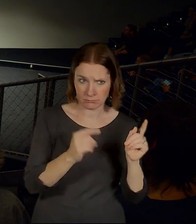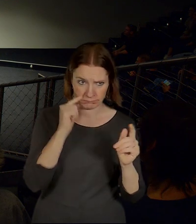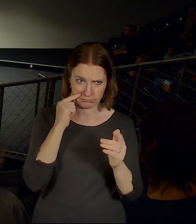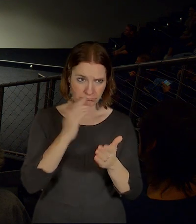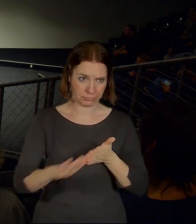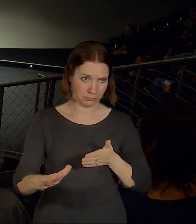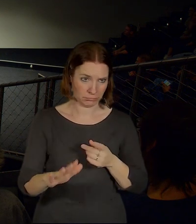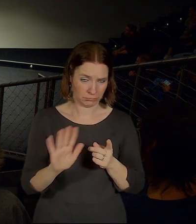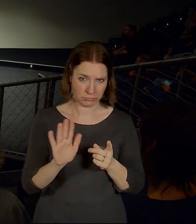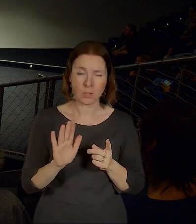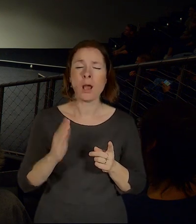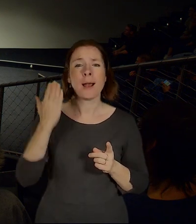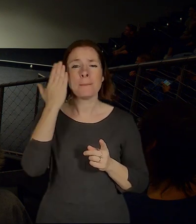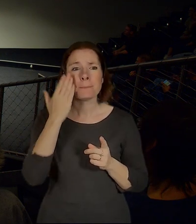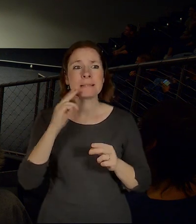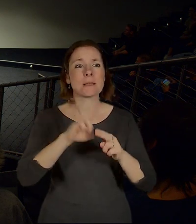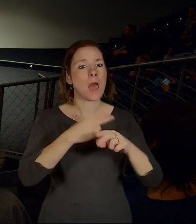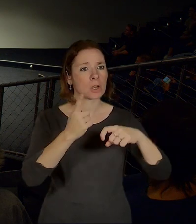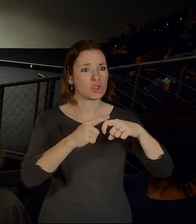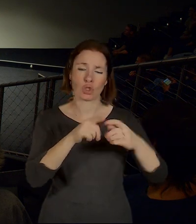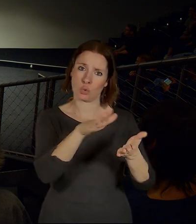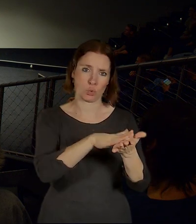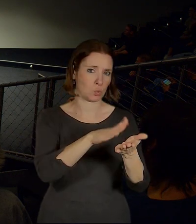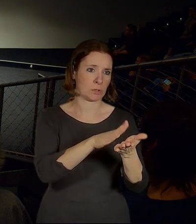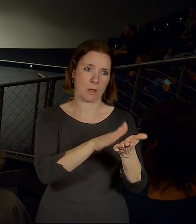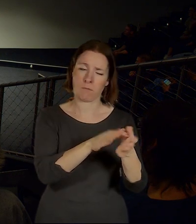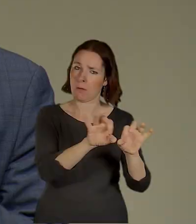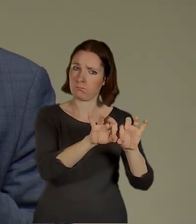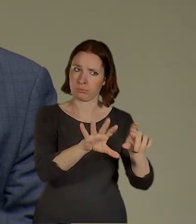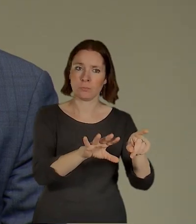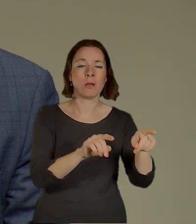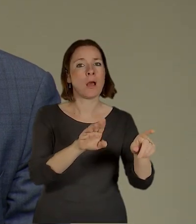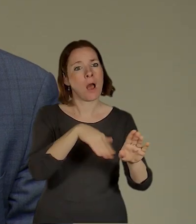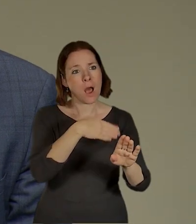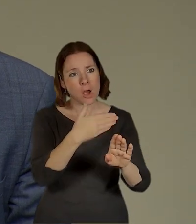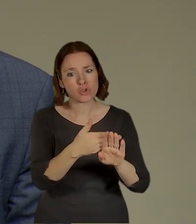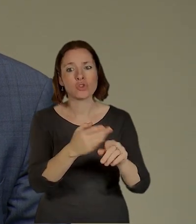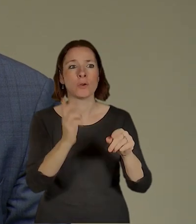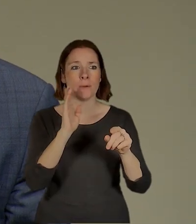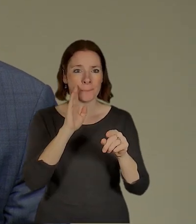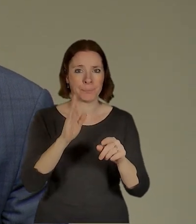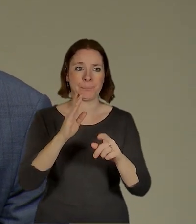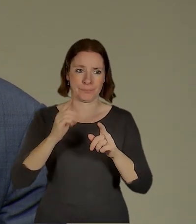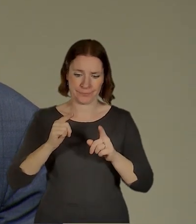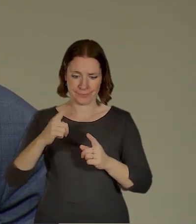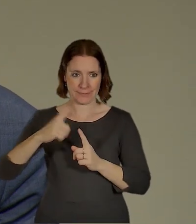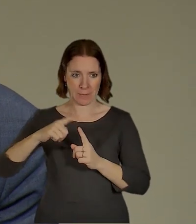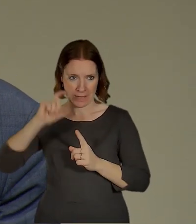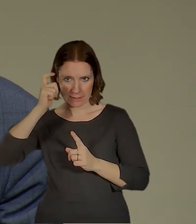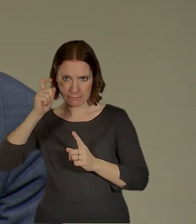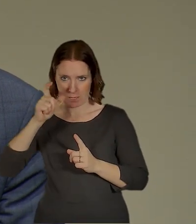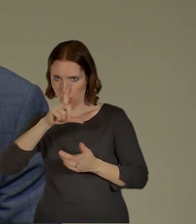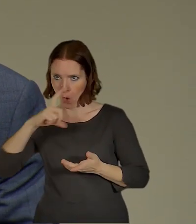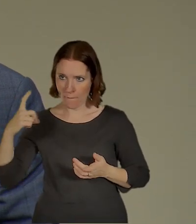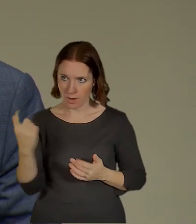Já žiju v tom, že na knížecí zůstává na knížecí až do okamžiku, kdy přestřihneme pásku na terminálu Smíchov,